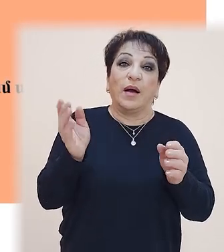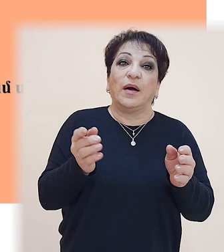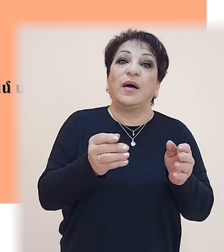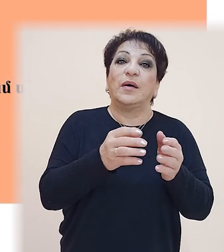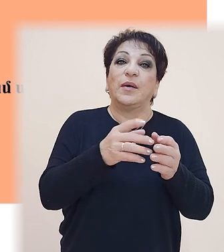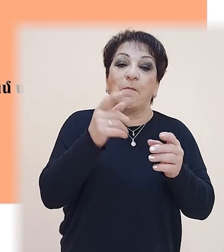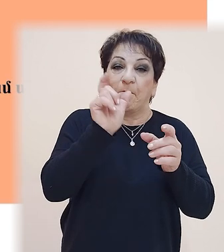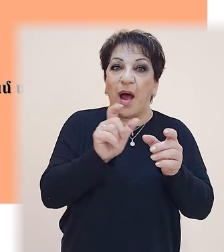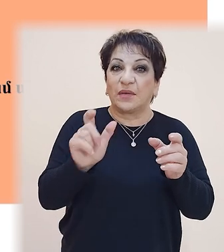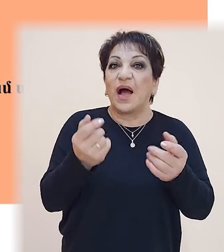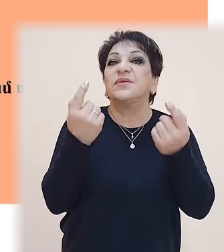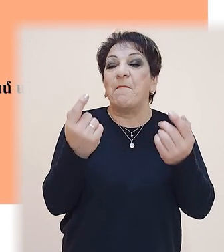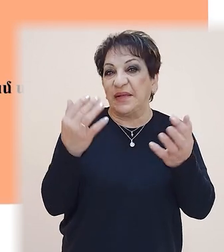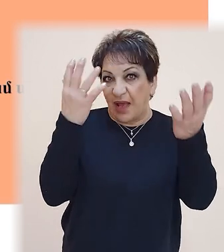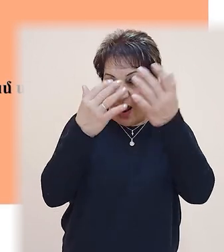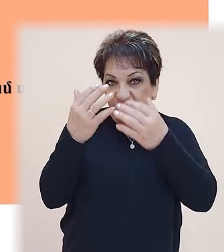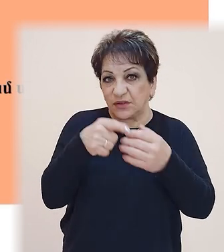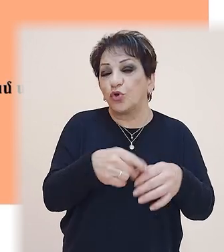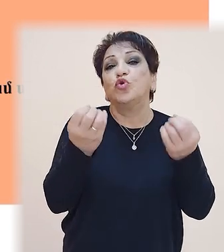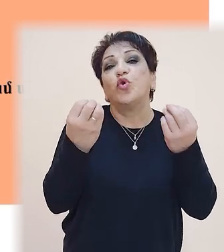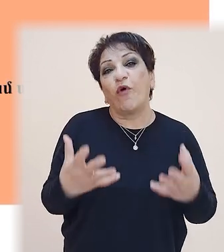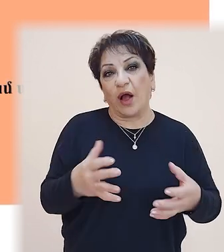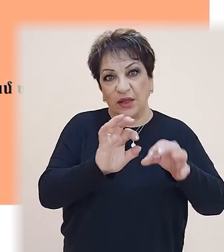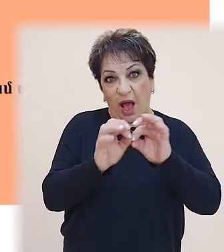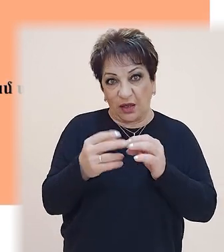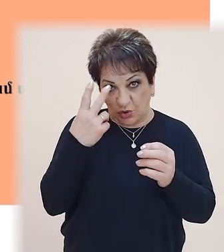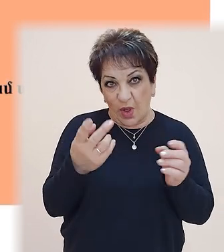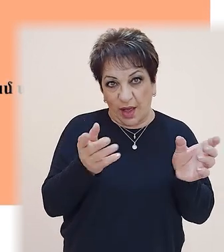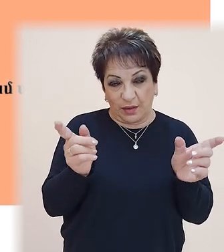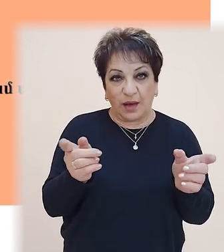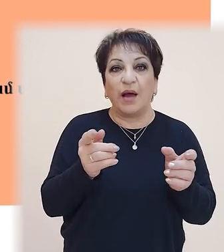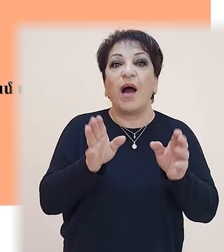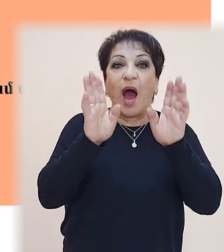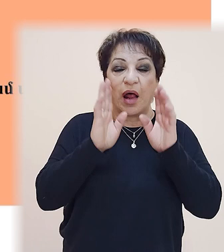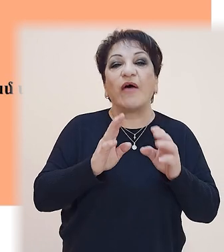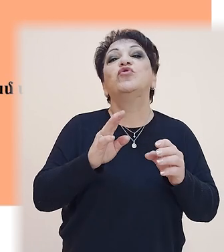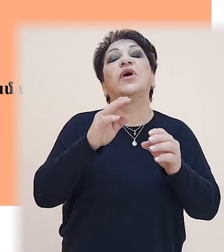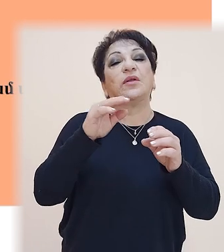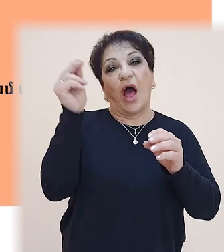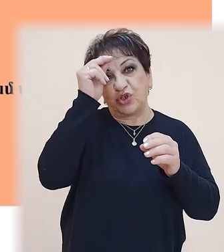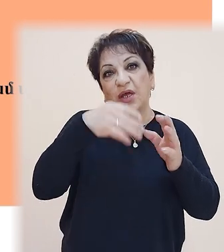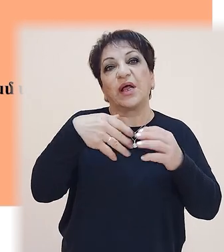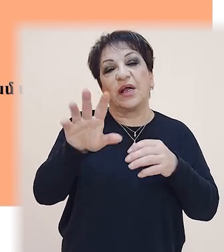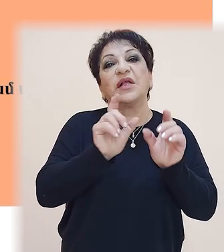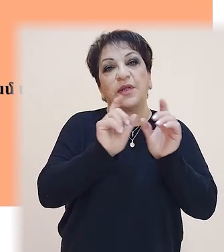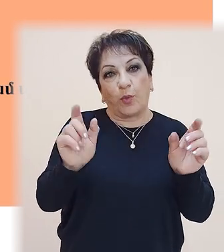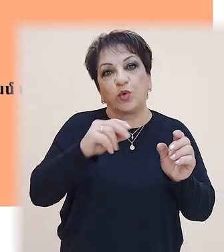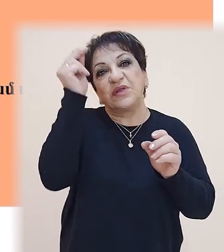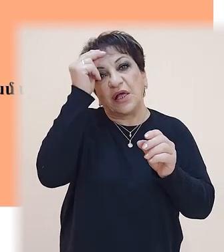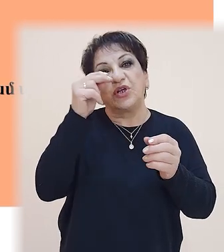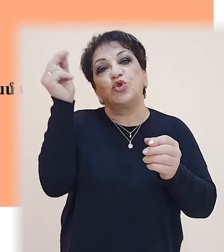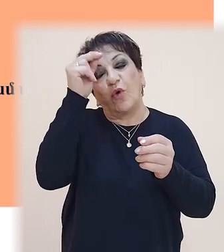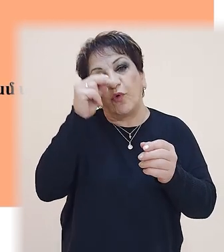մարդկանց մեծ երազանքները կամ շատ սովրական նախադայսթյուններ։ Առավոտի անաշակերտը գնած դպրոց, սողորեց դասերը,